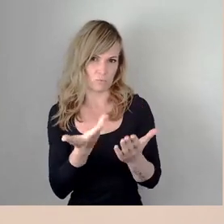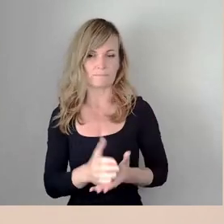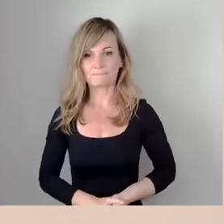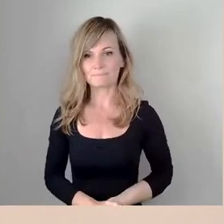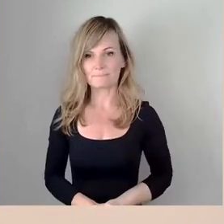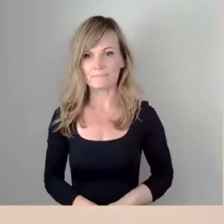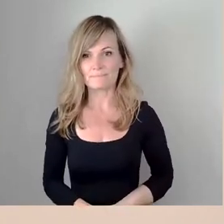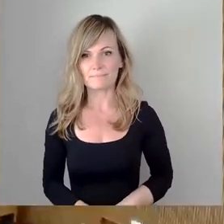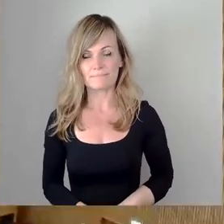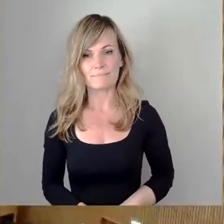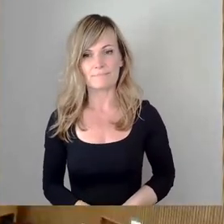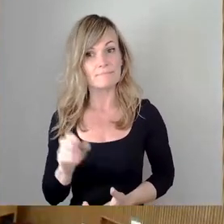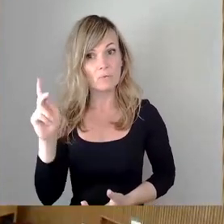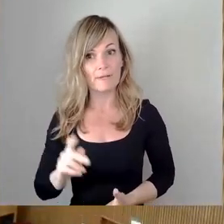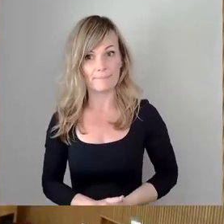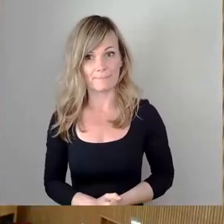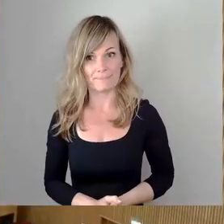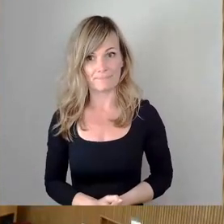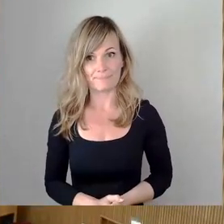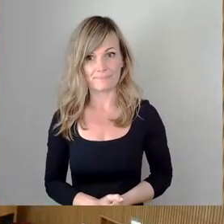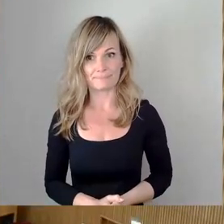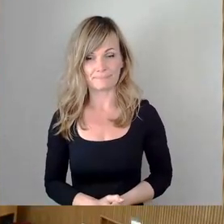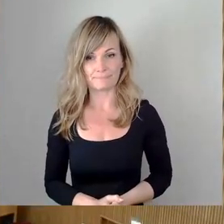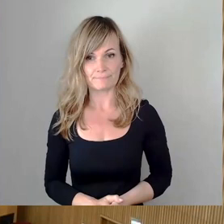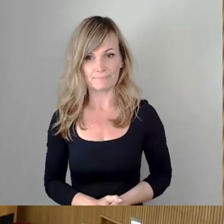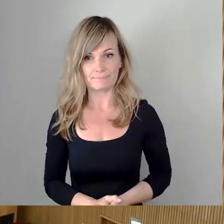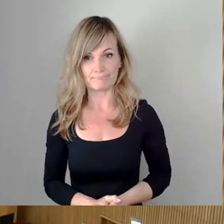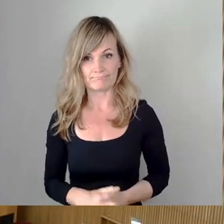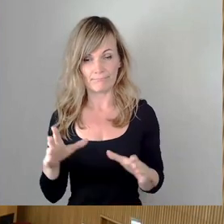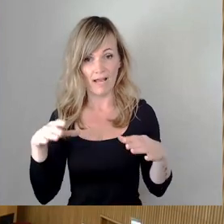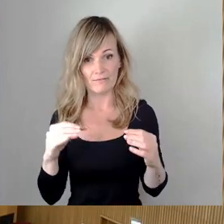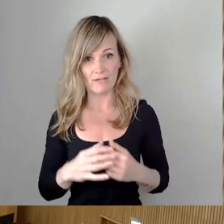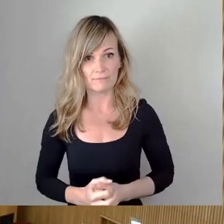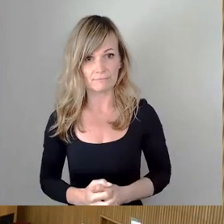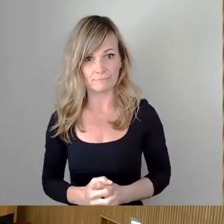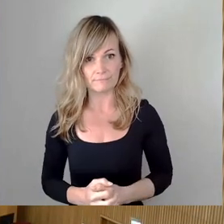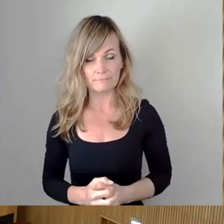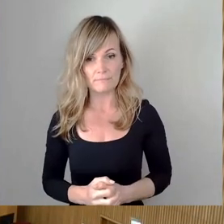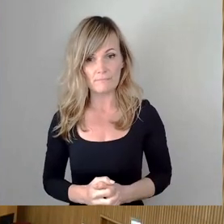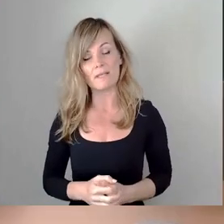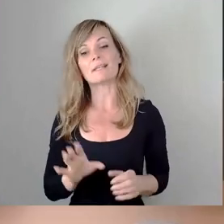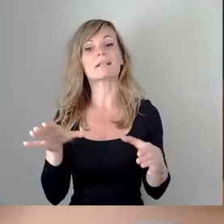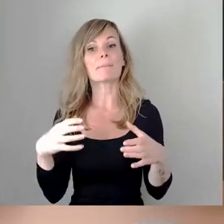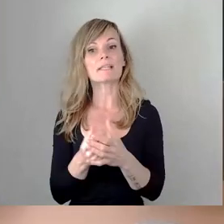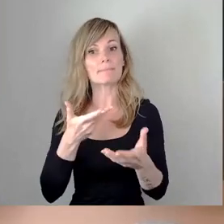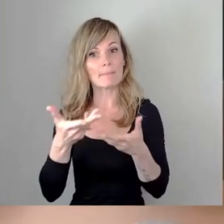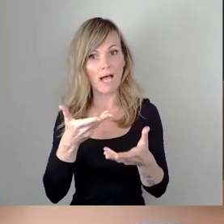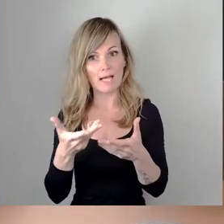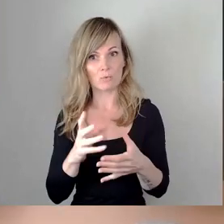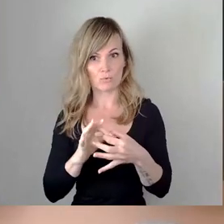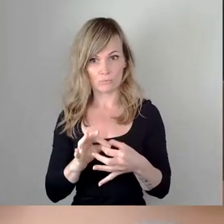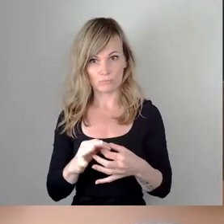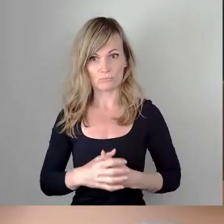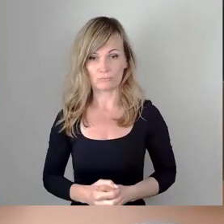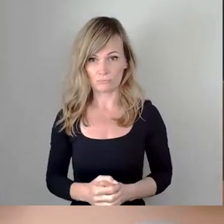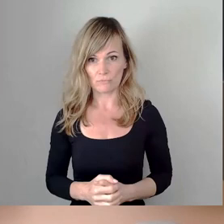Okay, dann würden wir mal einsteigen, was die gemeinsame Beratung angeht und deshalb zuerst die